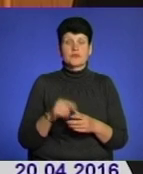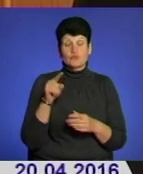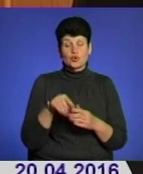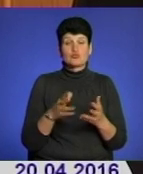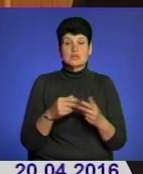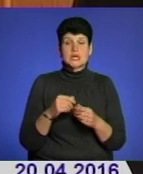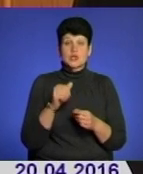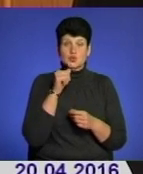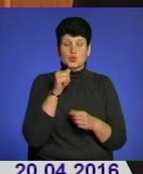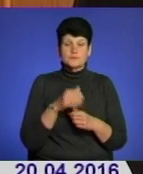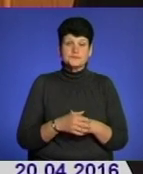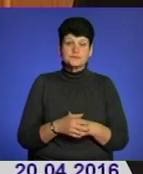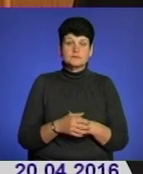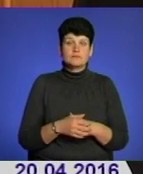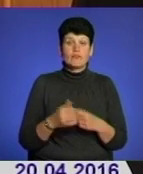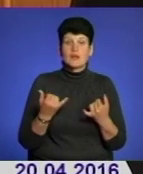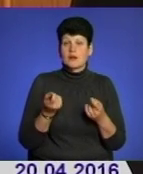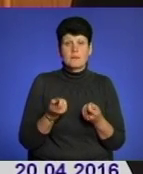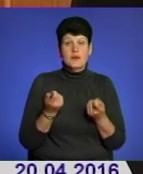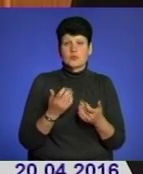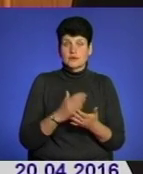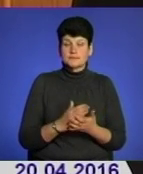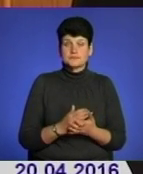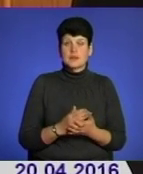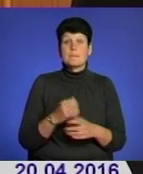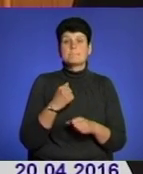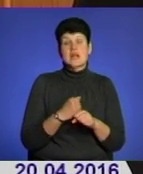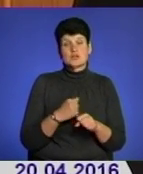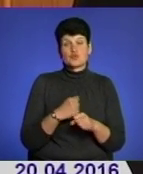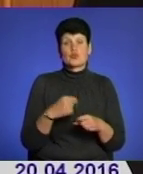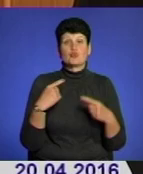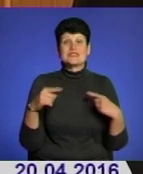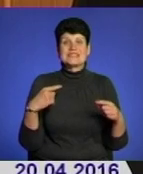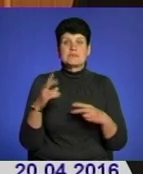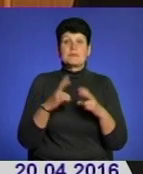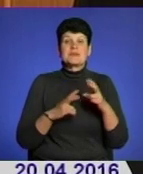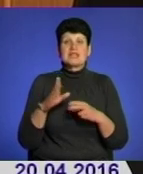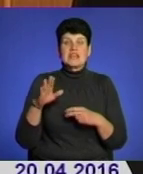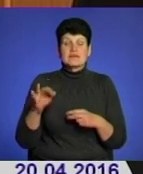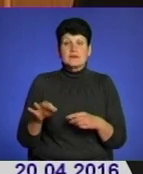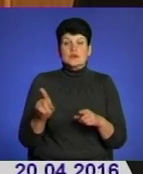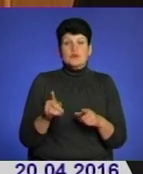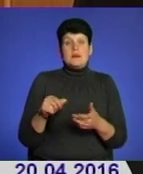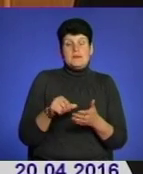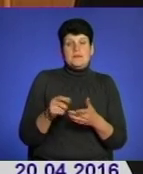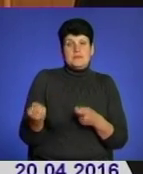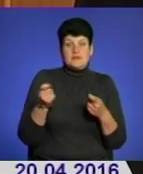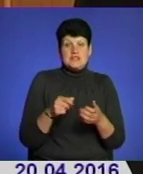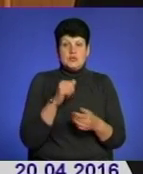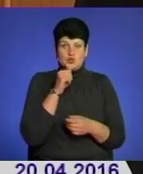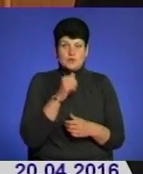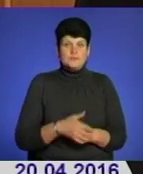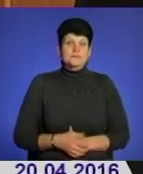цукор. Тому досить мало є, але працюємо з іншими підприємствами, щоби все ж таки представили цукор і був цукор.